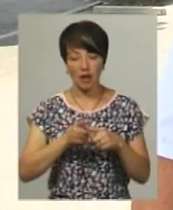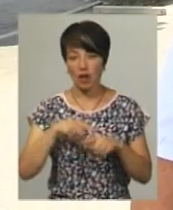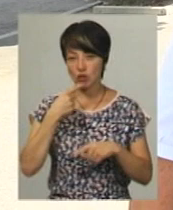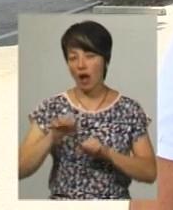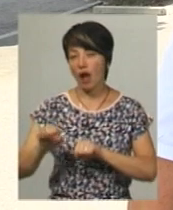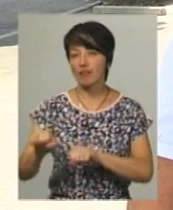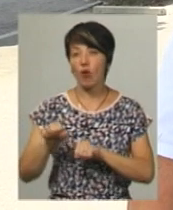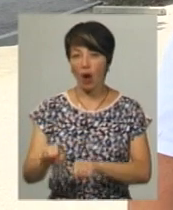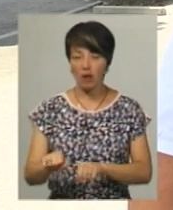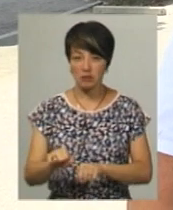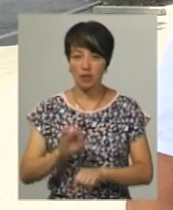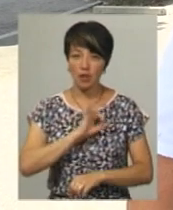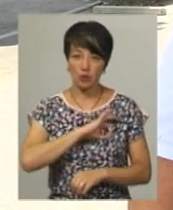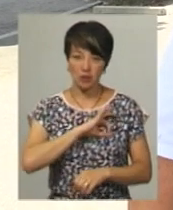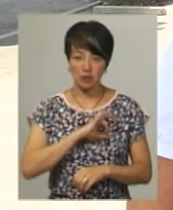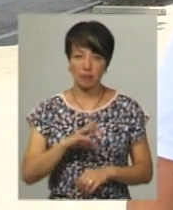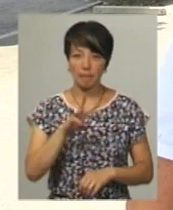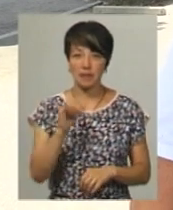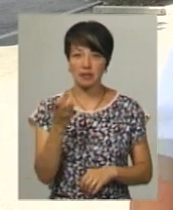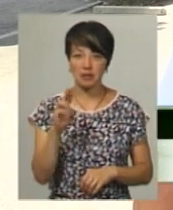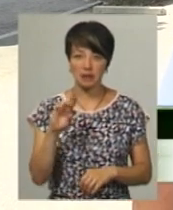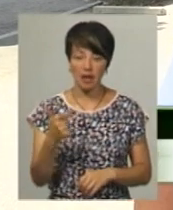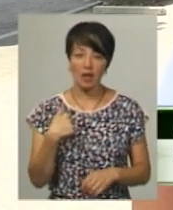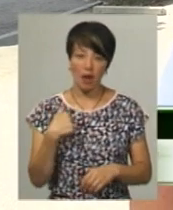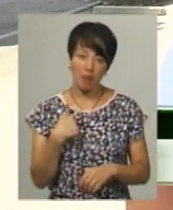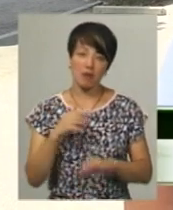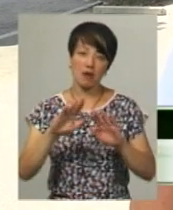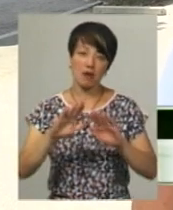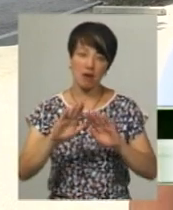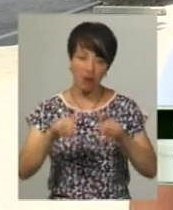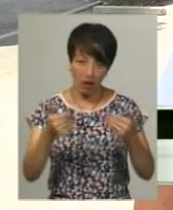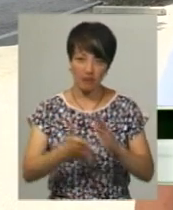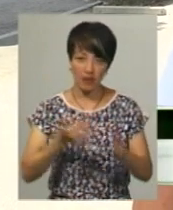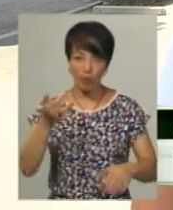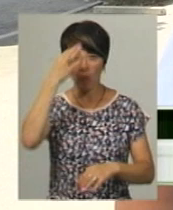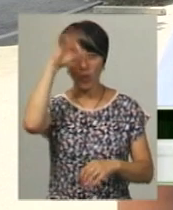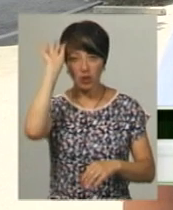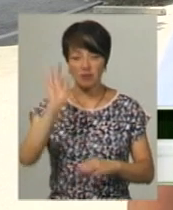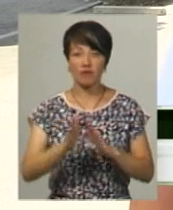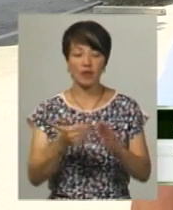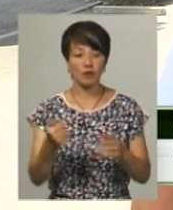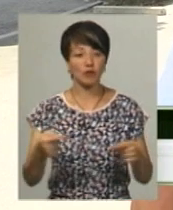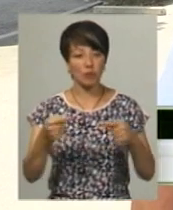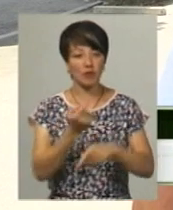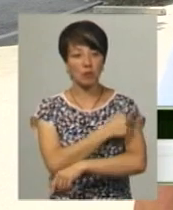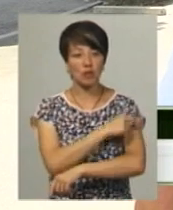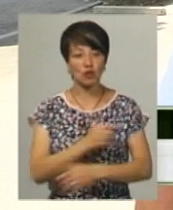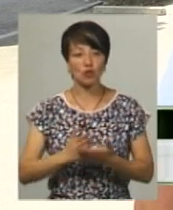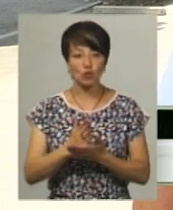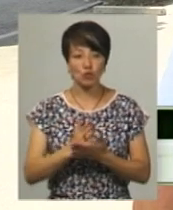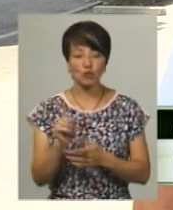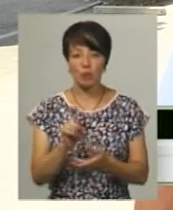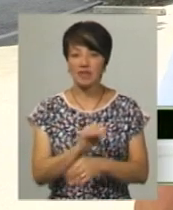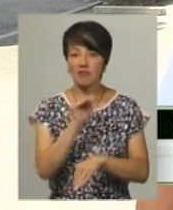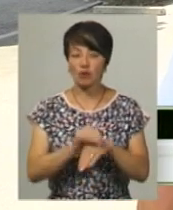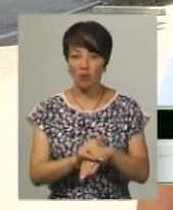адвокат, кандидат юридичних наук Андрій Місяць. Я би радий викликати поліцію, радий би викликати відповідні медичні служби для того, щоб